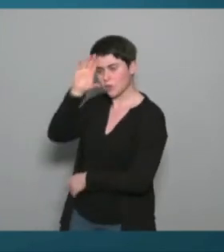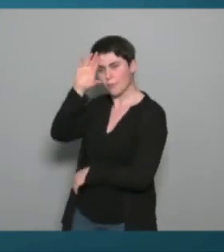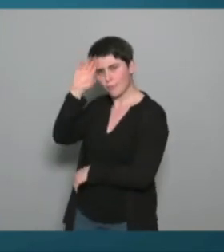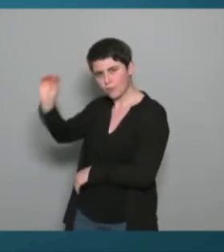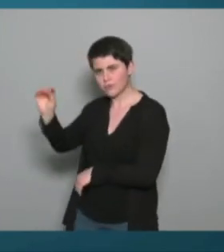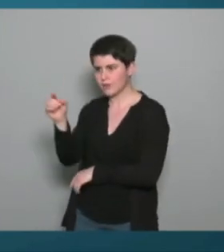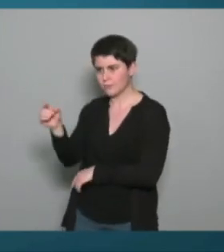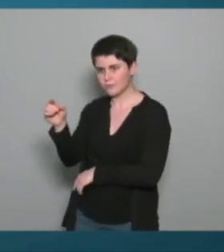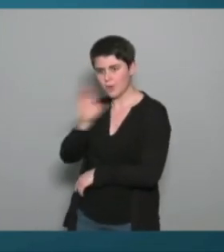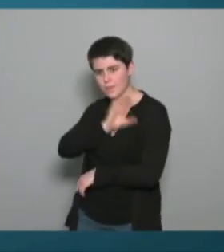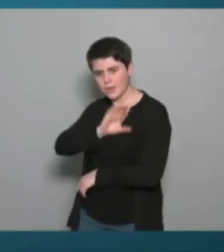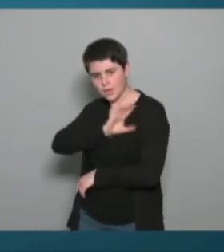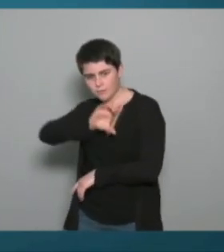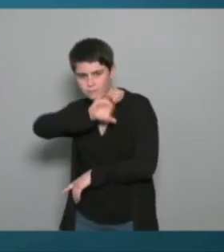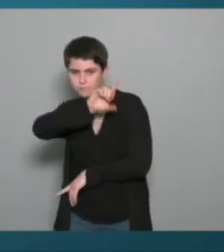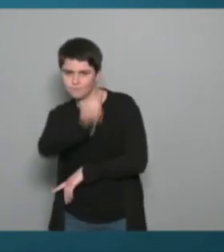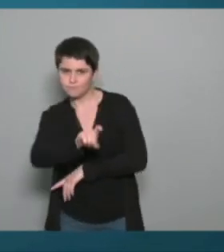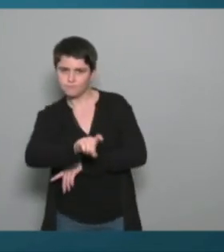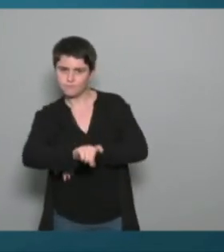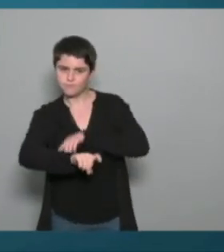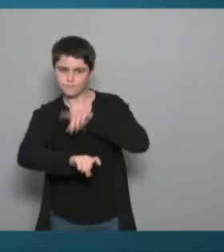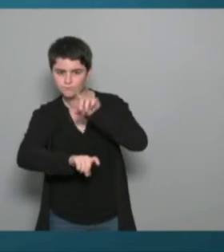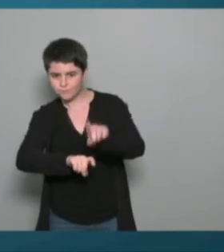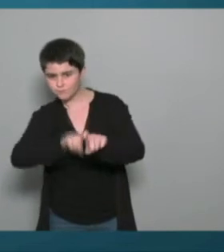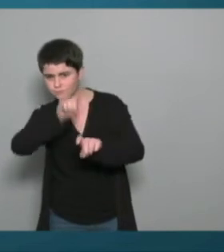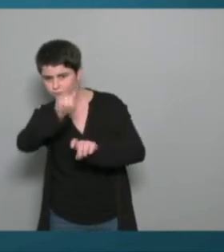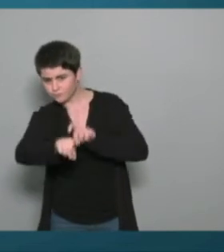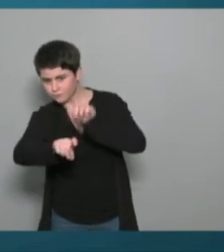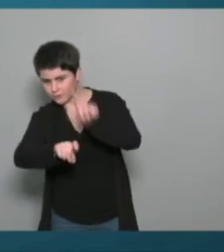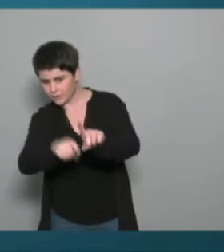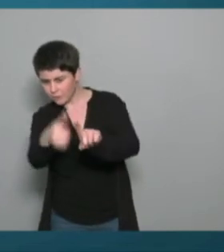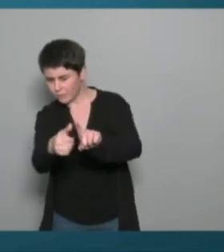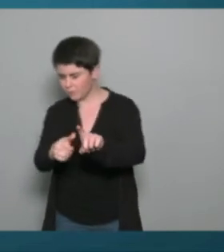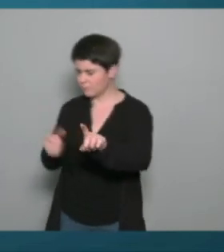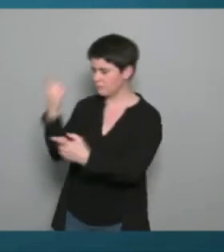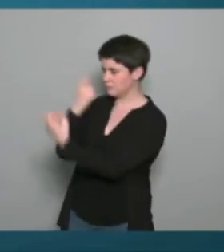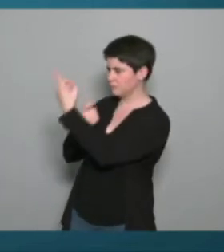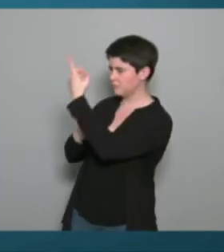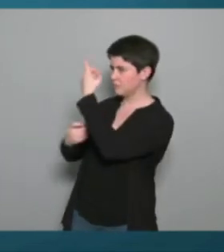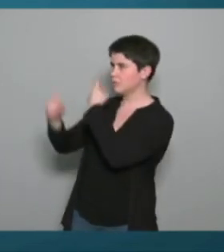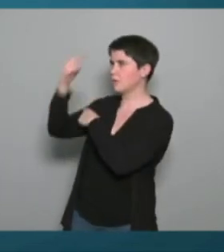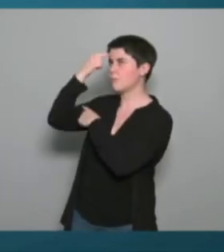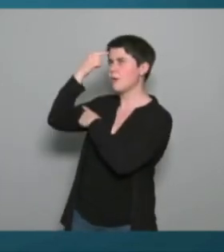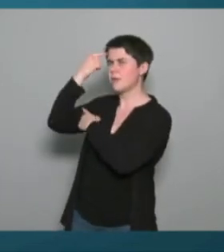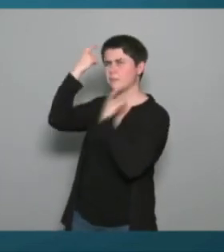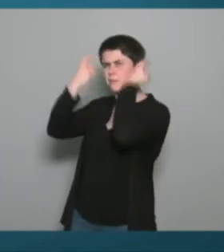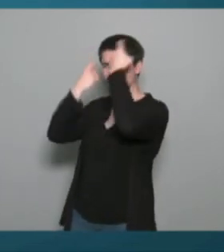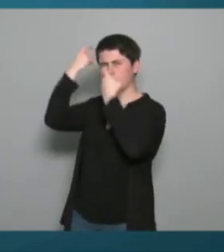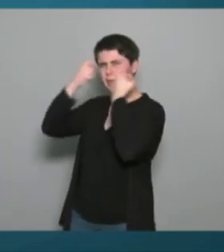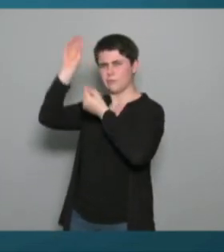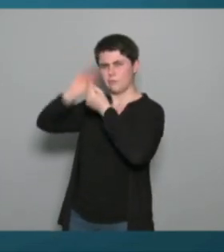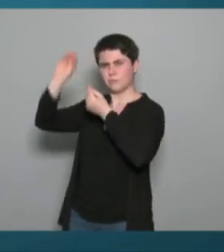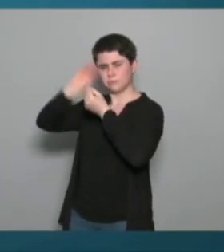questions et des questionnements oui effectivement à l'usager à la personne qui est en face et à se poser